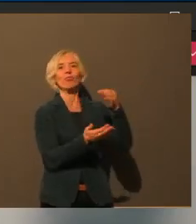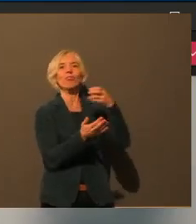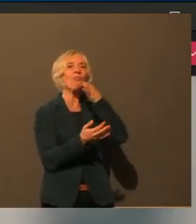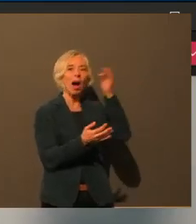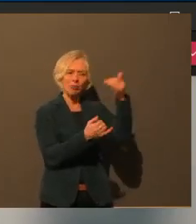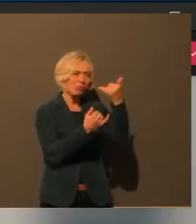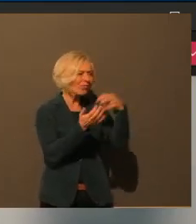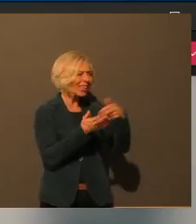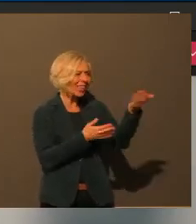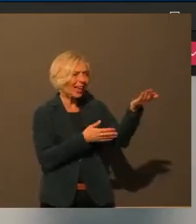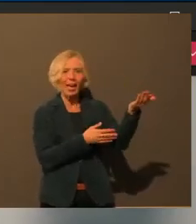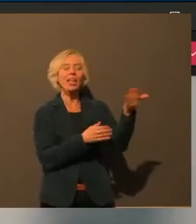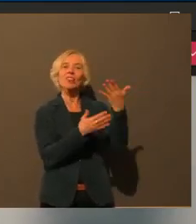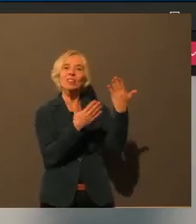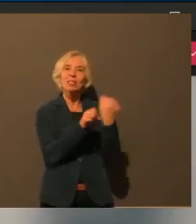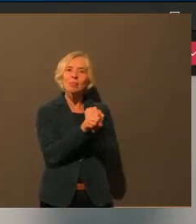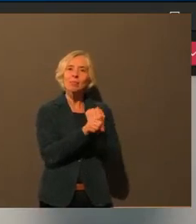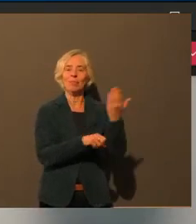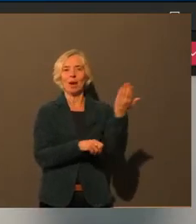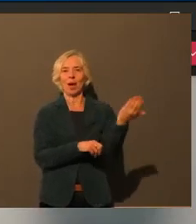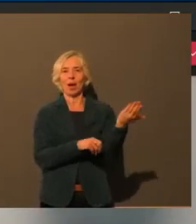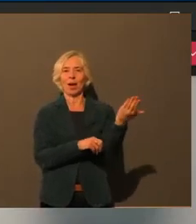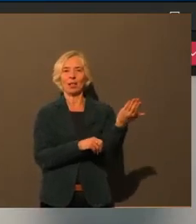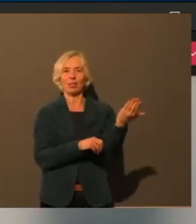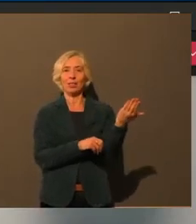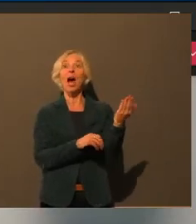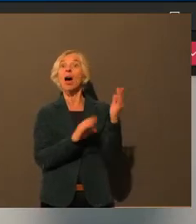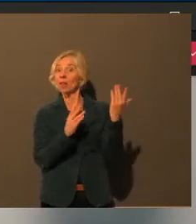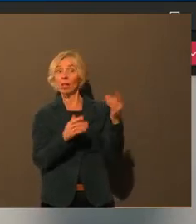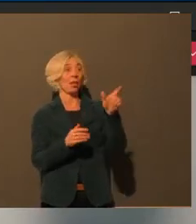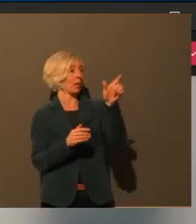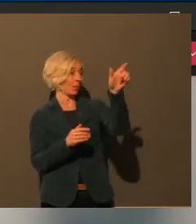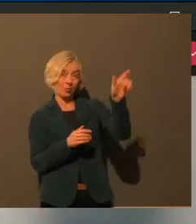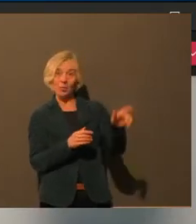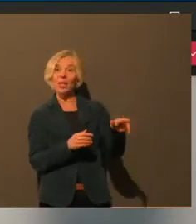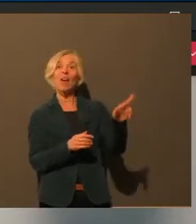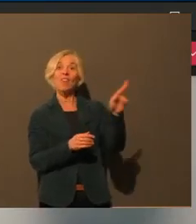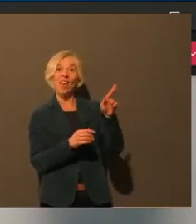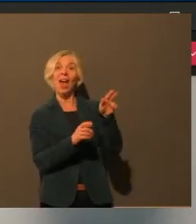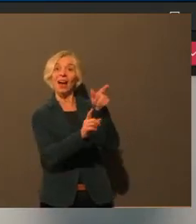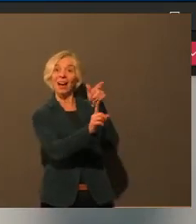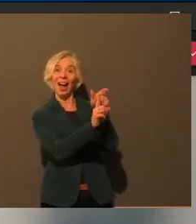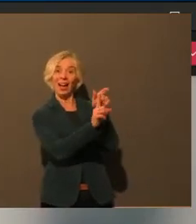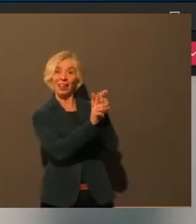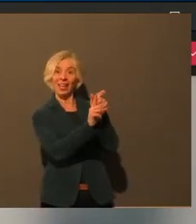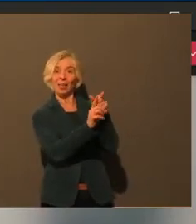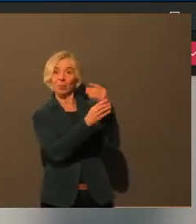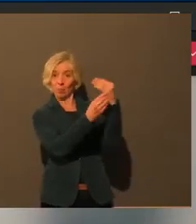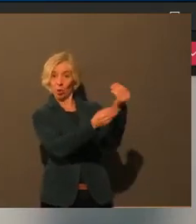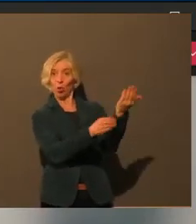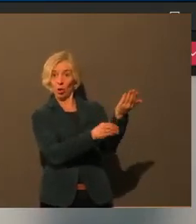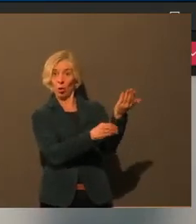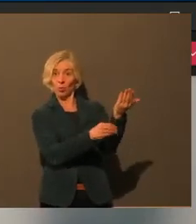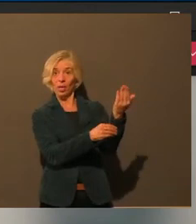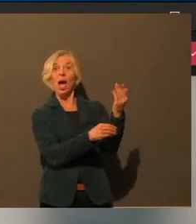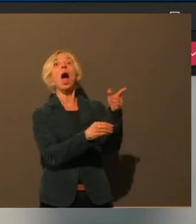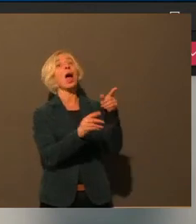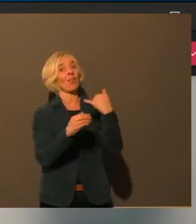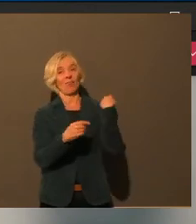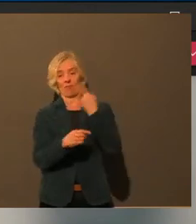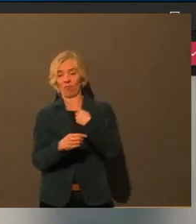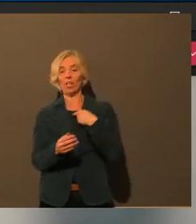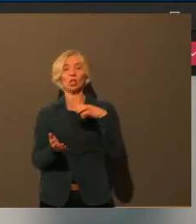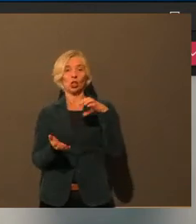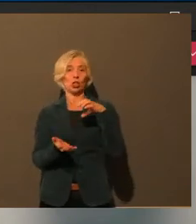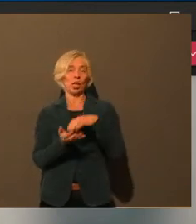Aber wir werden mal schauen, weil diejenigen, die ja auch in Quarantäne geschickt werden, bekommen ja auch ein Schreiben von uns als Gesundheitsbehörde. Und